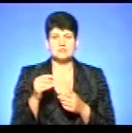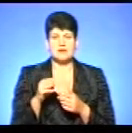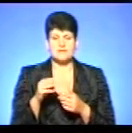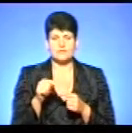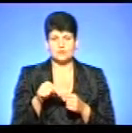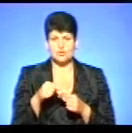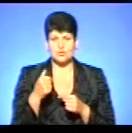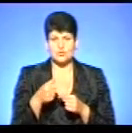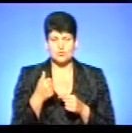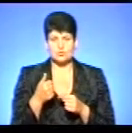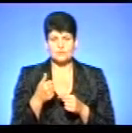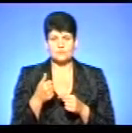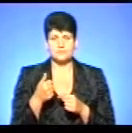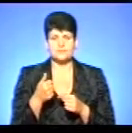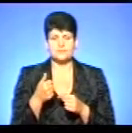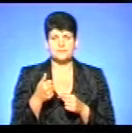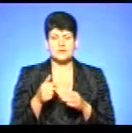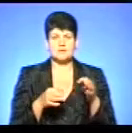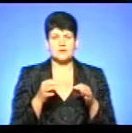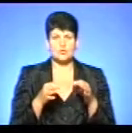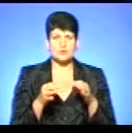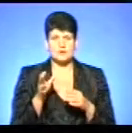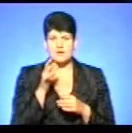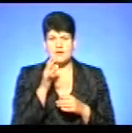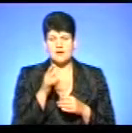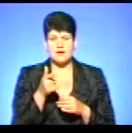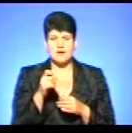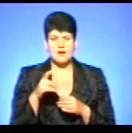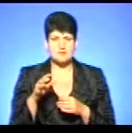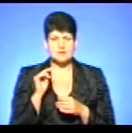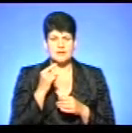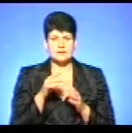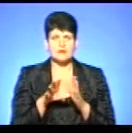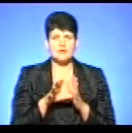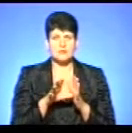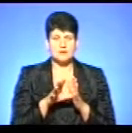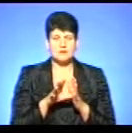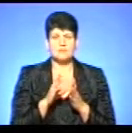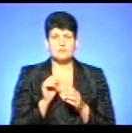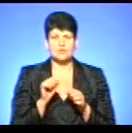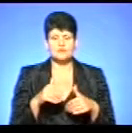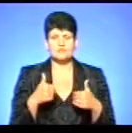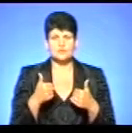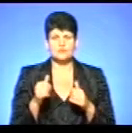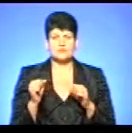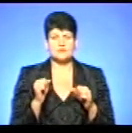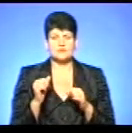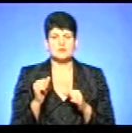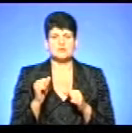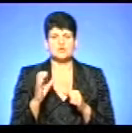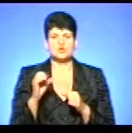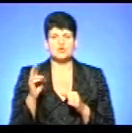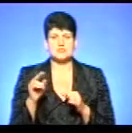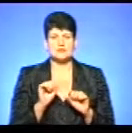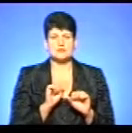року природній газ або електроенергію на опалення, вони можуть звернутися до управління соціального захисту